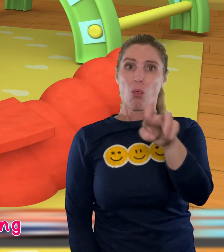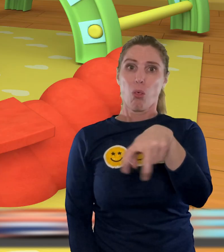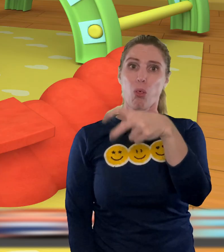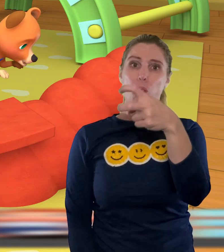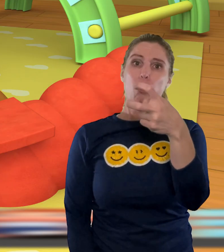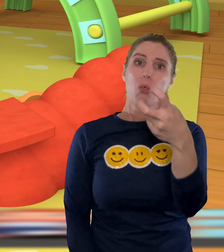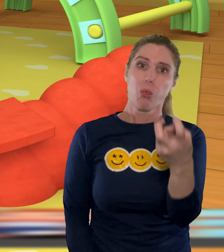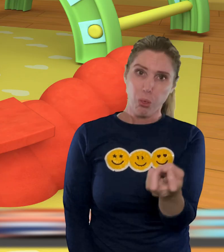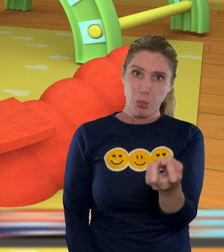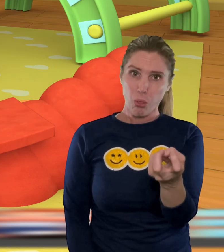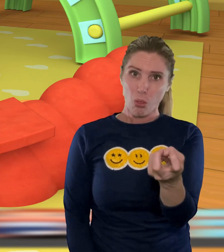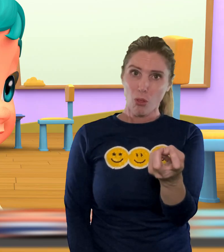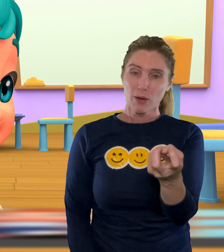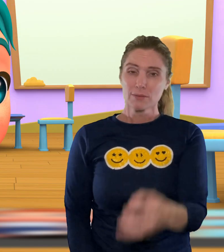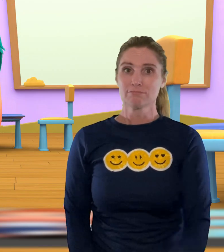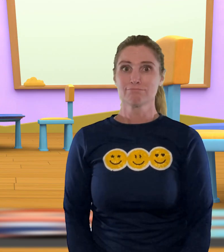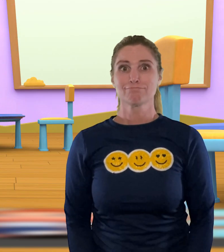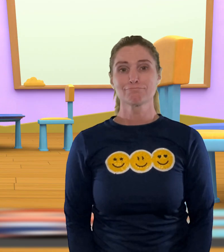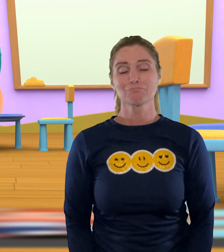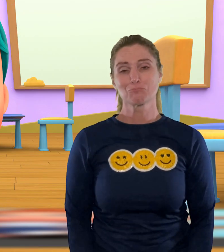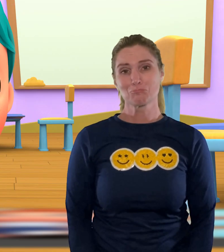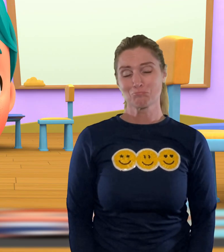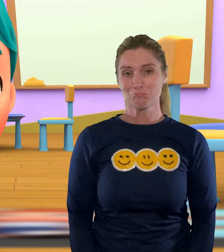Doch da fiel er hin